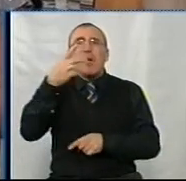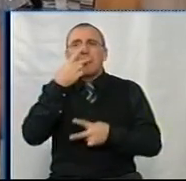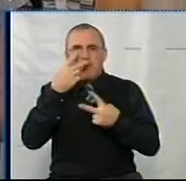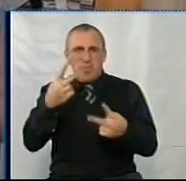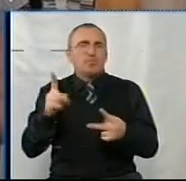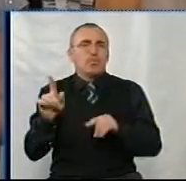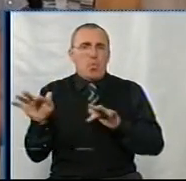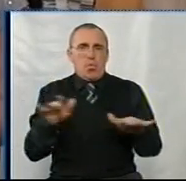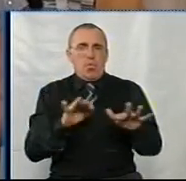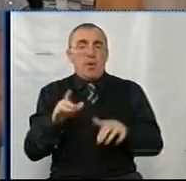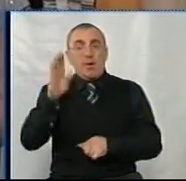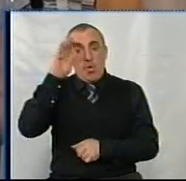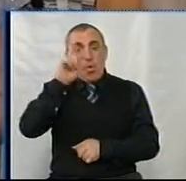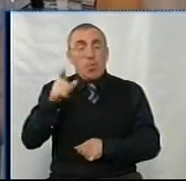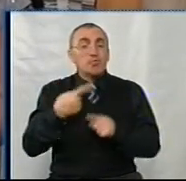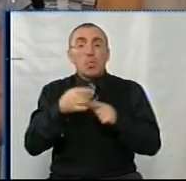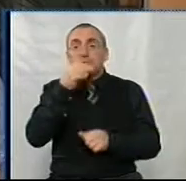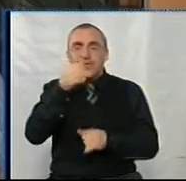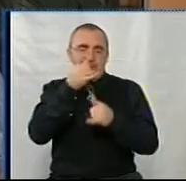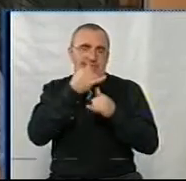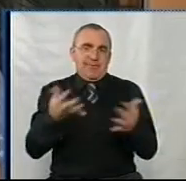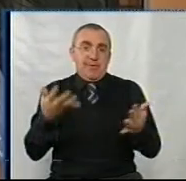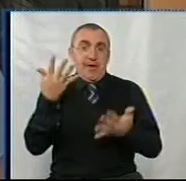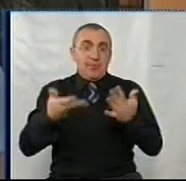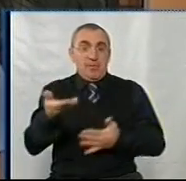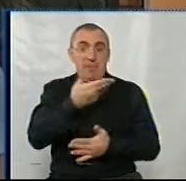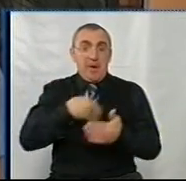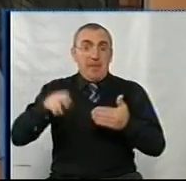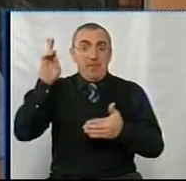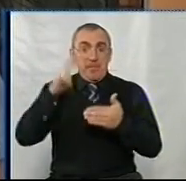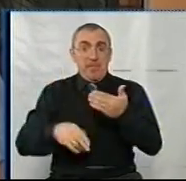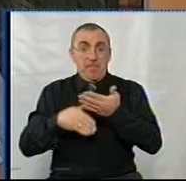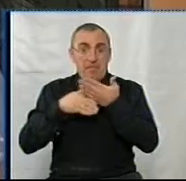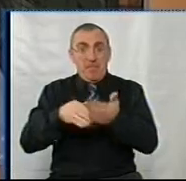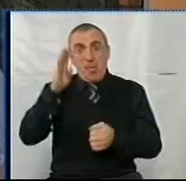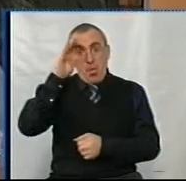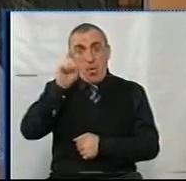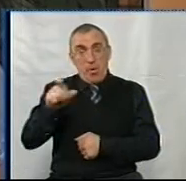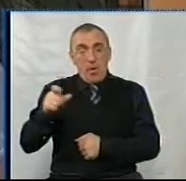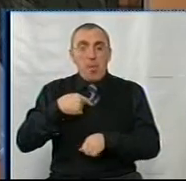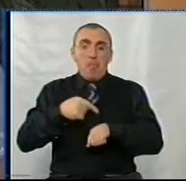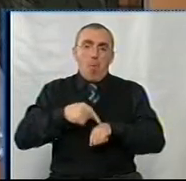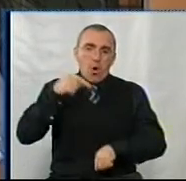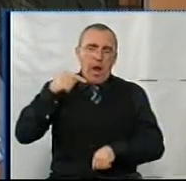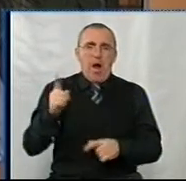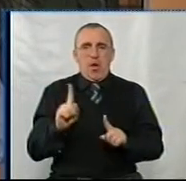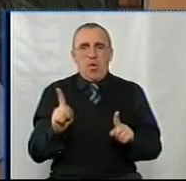нам видніше, хлопці цього сказати не можуть. Якщо ми перестанемо допомагати хлопцям морально,